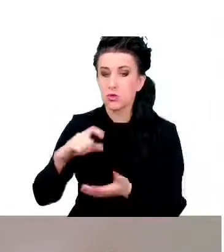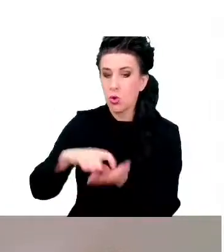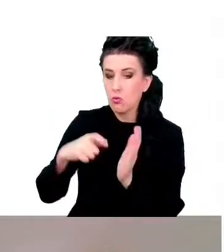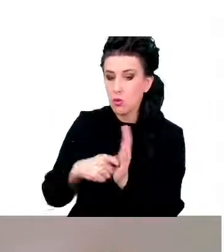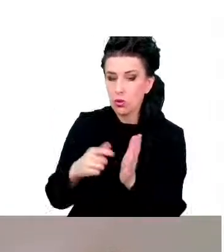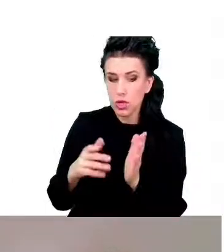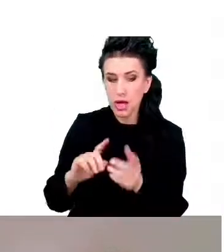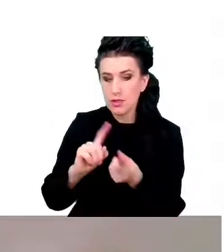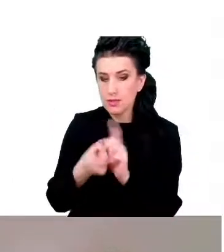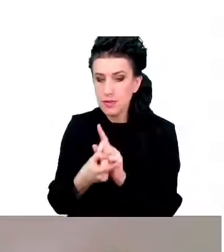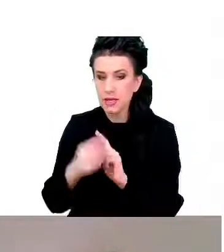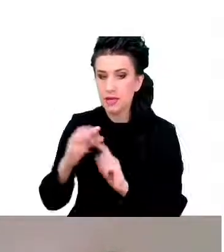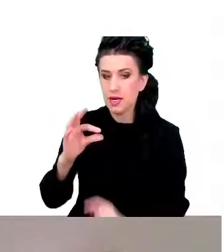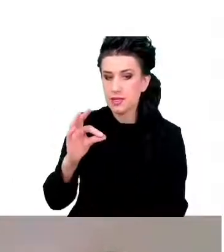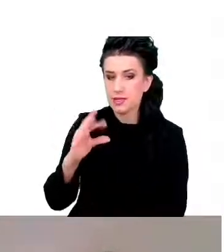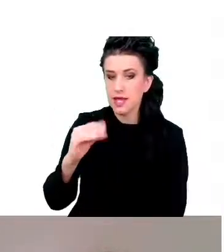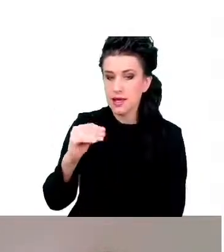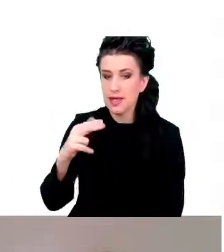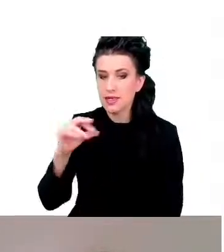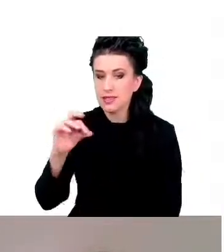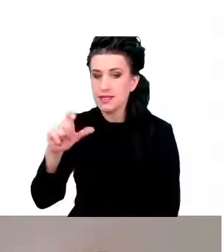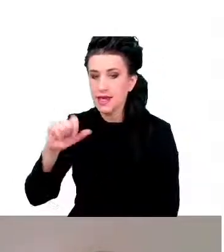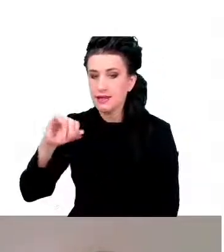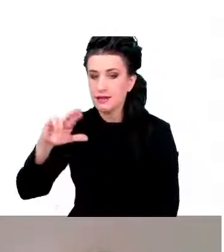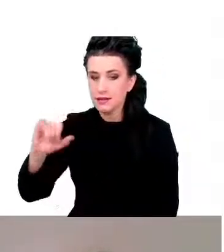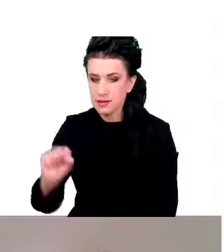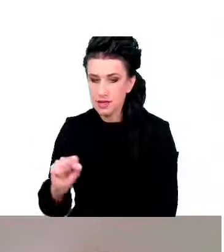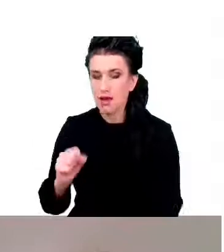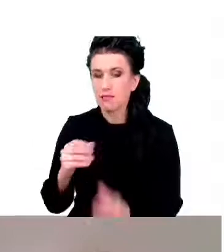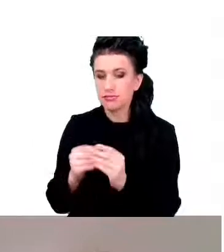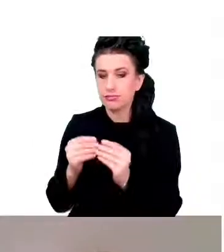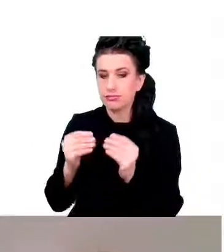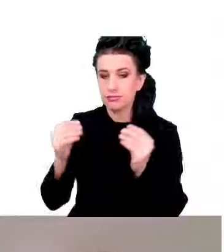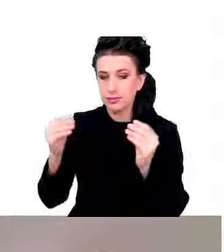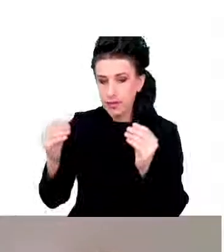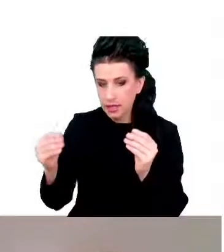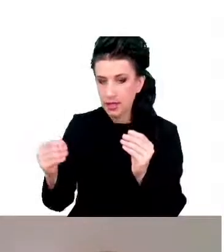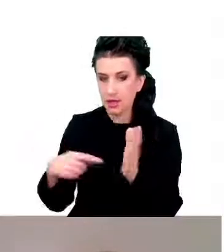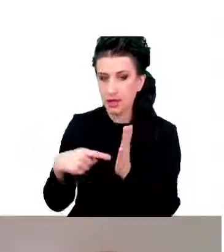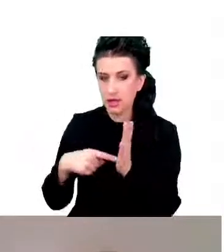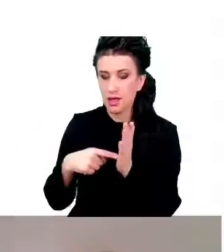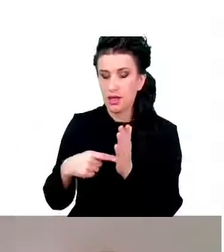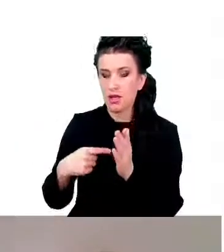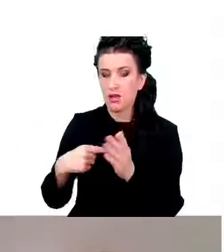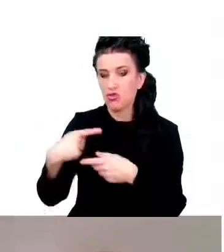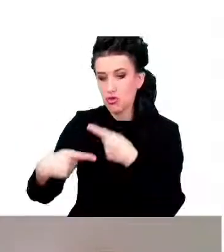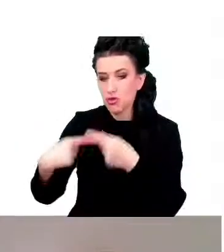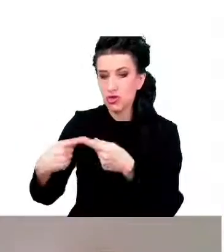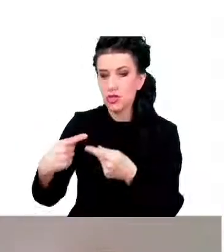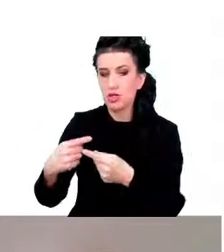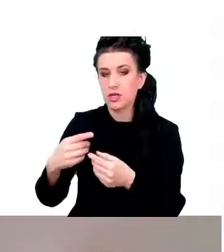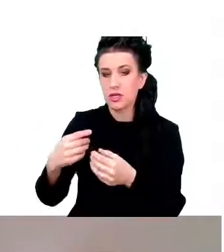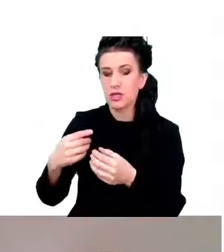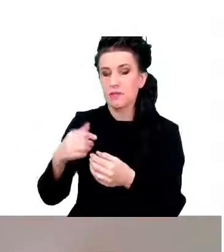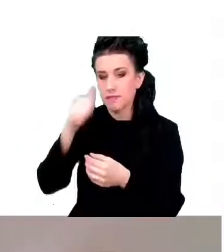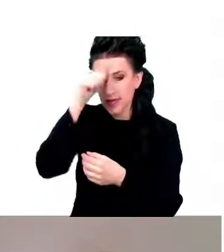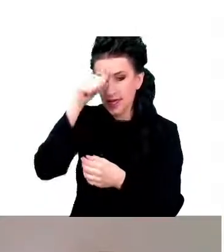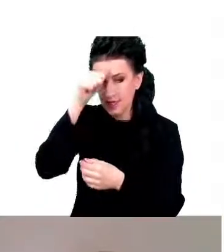zaczyna wydzielać czynniki prozapalne. Te czynniki prozapalne to są